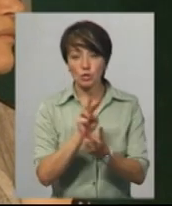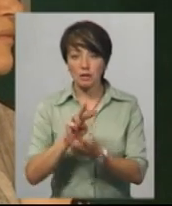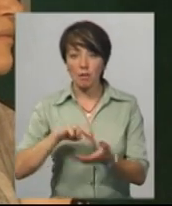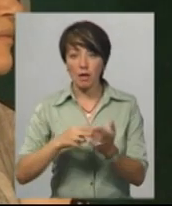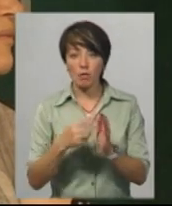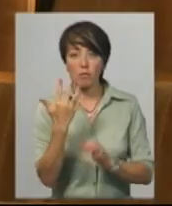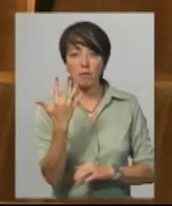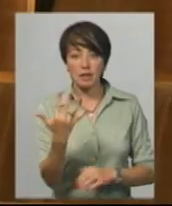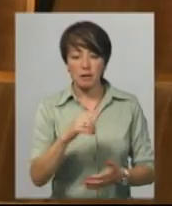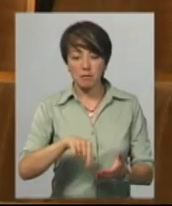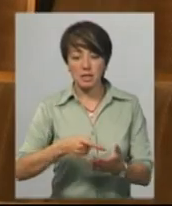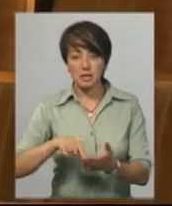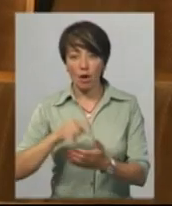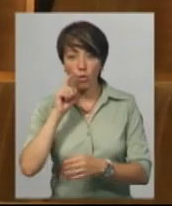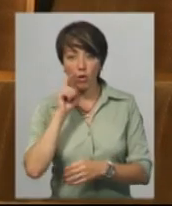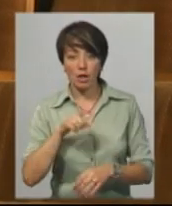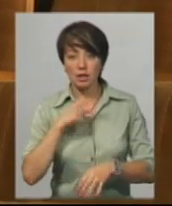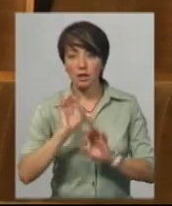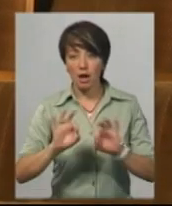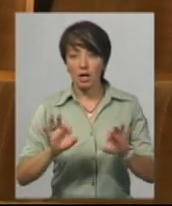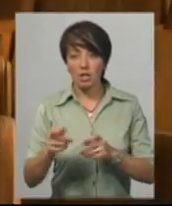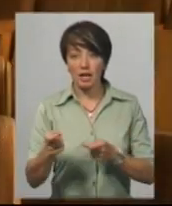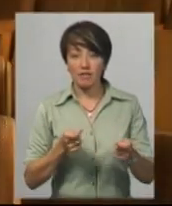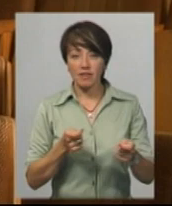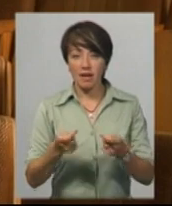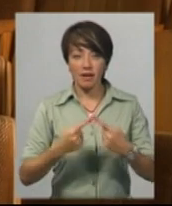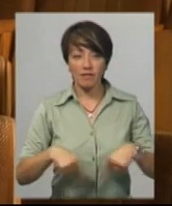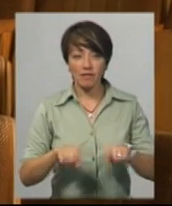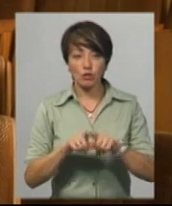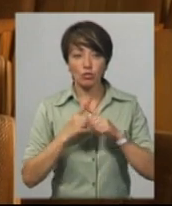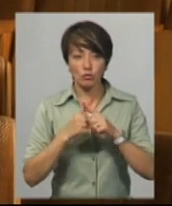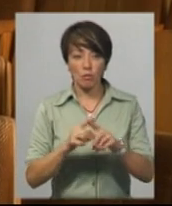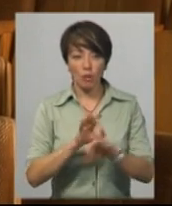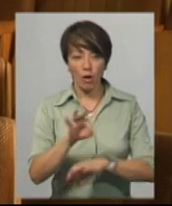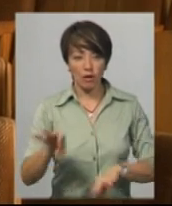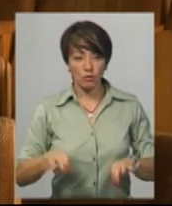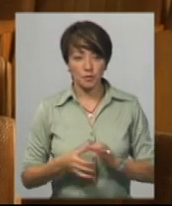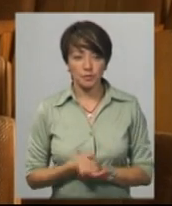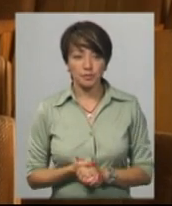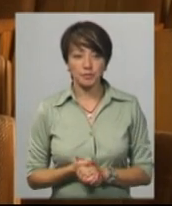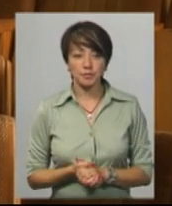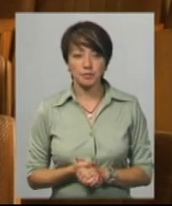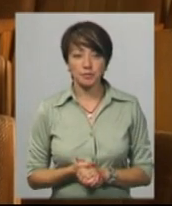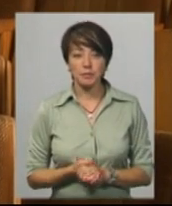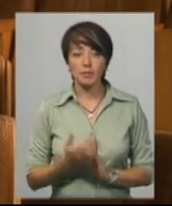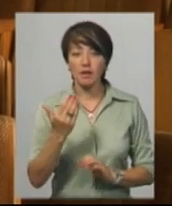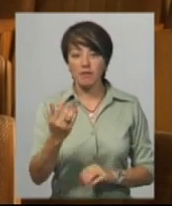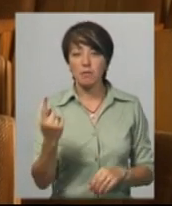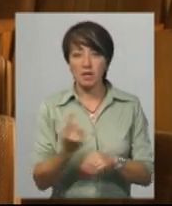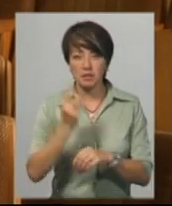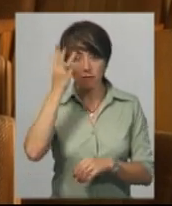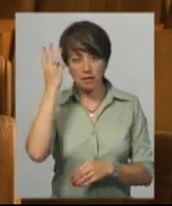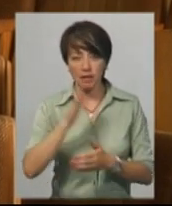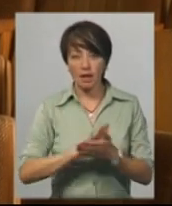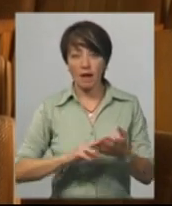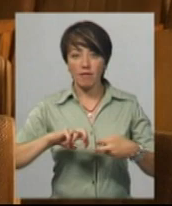у п'яти містах України, каже керівник відділу інформаційного супроводу проєкту «Культурний розвиток громад» Ірина Омельченко. Ви перші Хмельницький, далі Івано